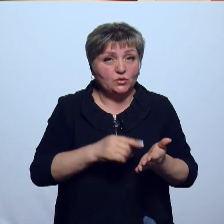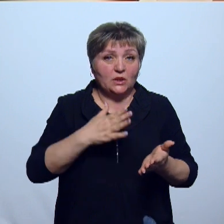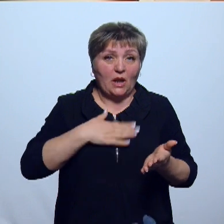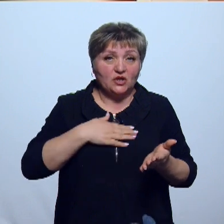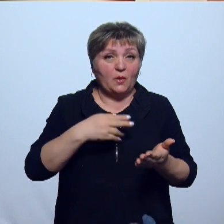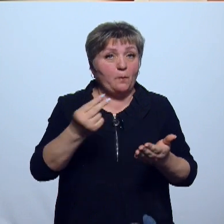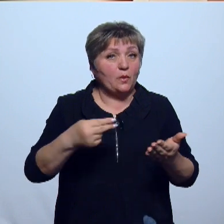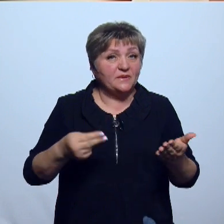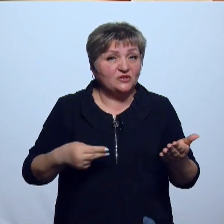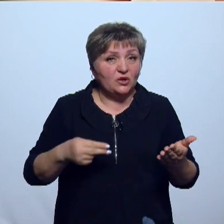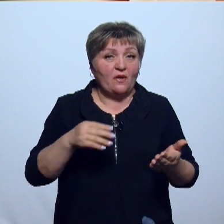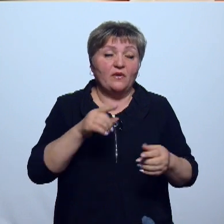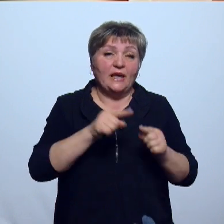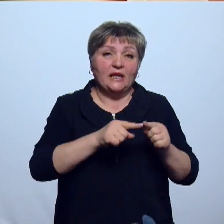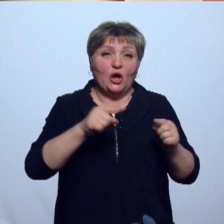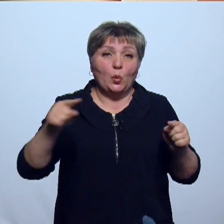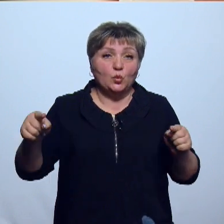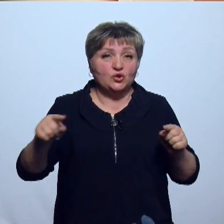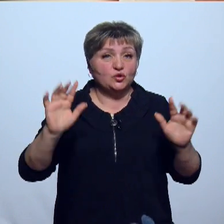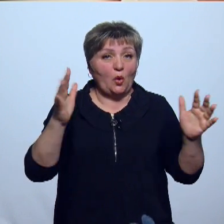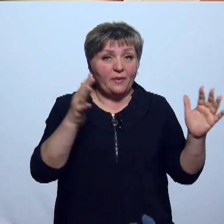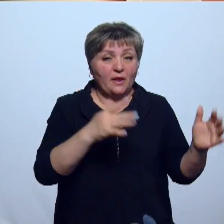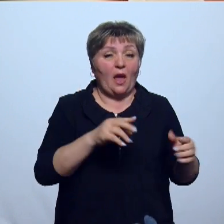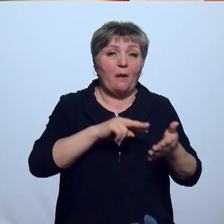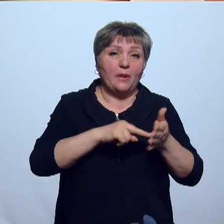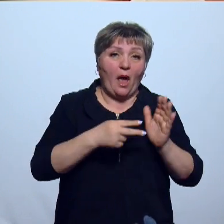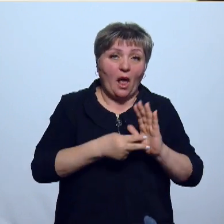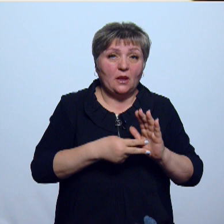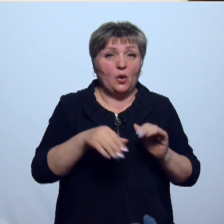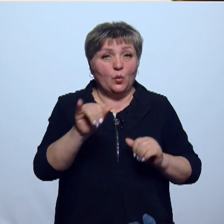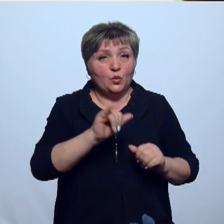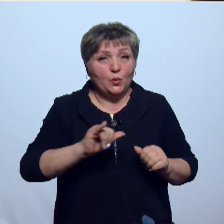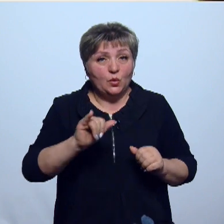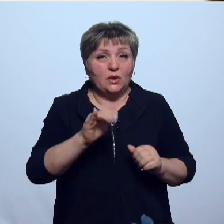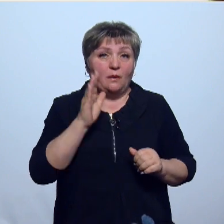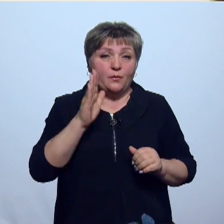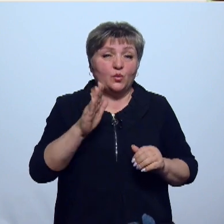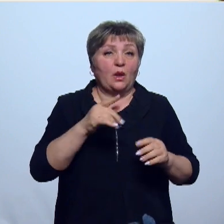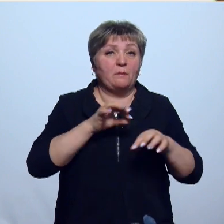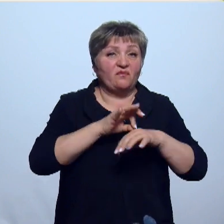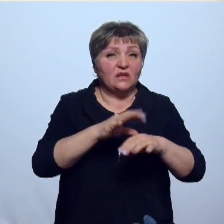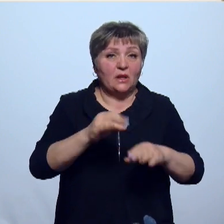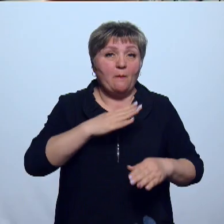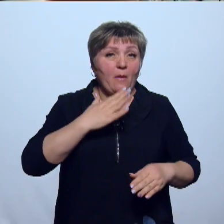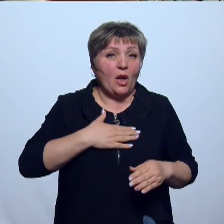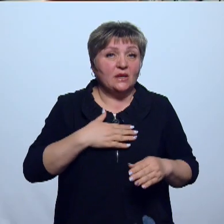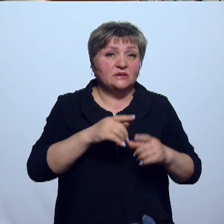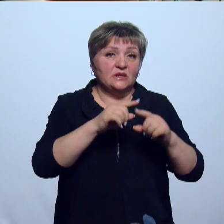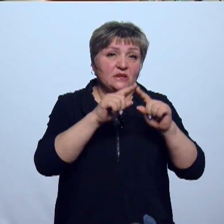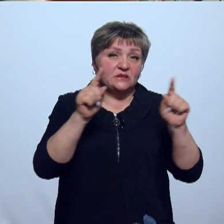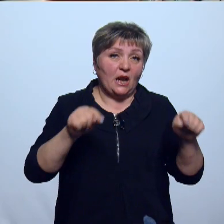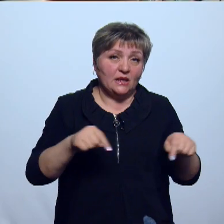подписчиков, но и рассказывать о текущих событиях, о планах развития здравоохранения в Удмуртии. Все эфиры будут проводиться на моей странице в Инстаграм.